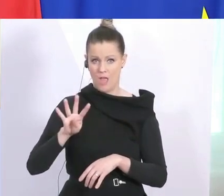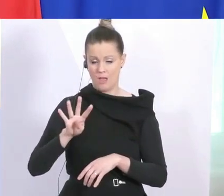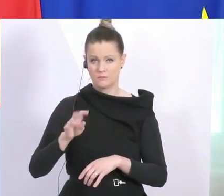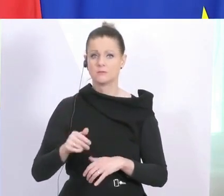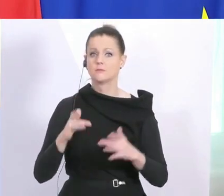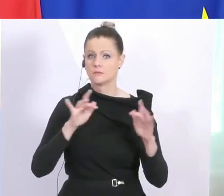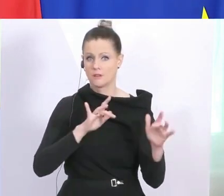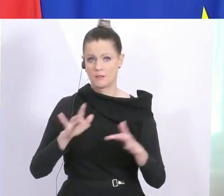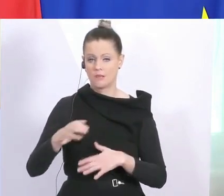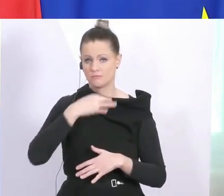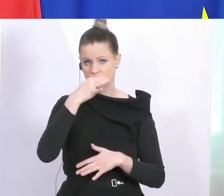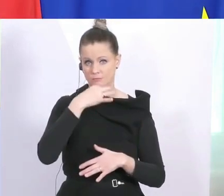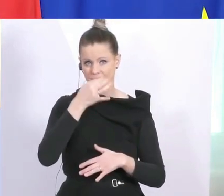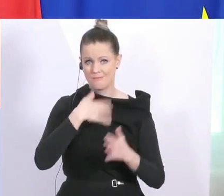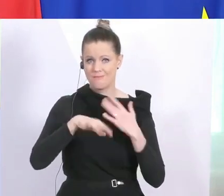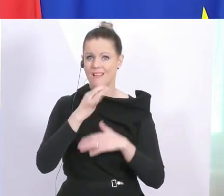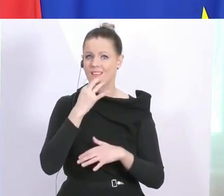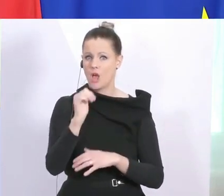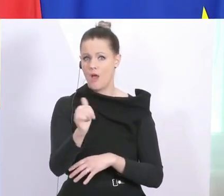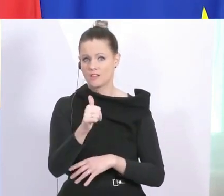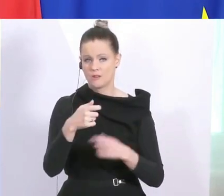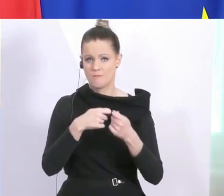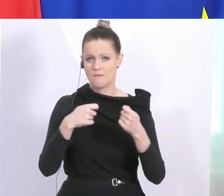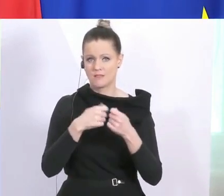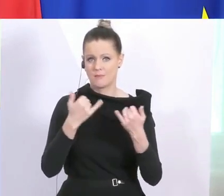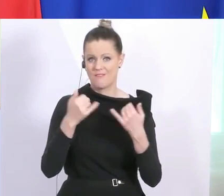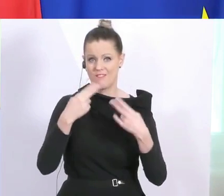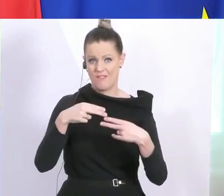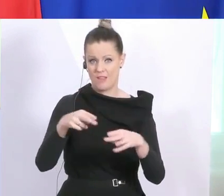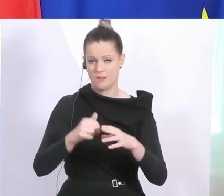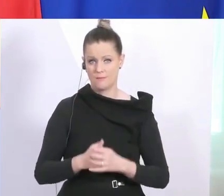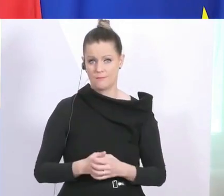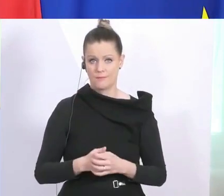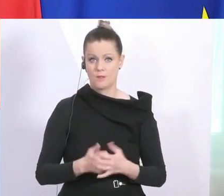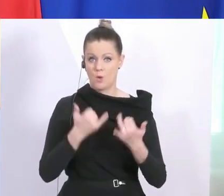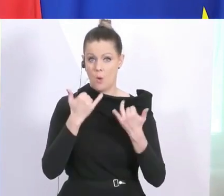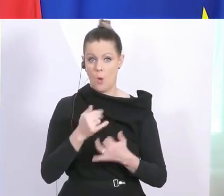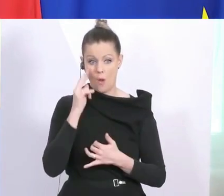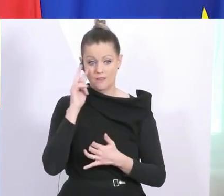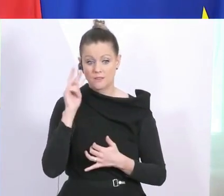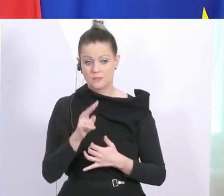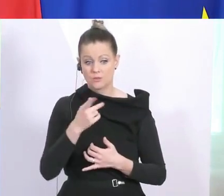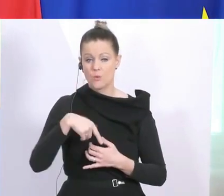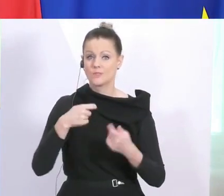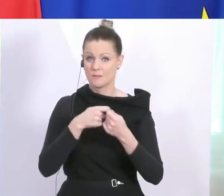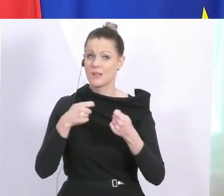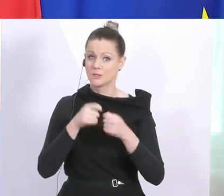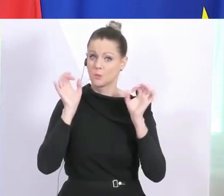mit der genaueren Einschätzung, wie es mit den Maßnahmen weitergeht. Aus heutiger Sicht kann man sagen, unsere Maßnahmen sind